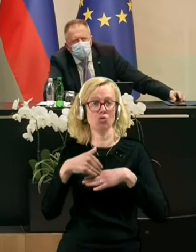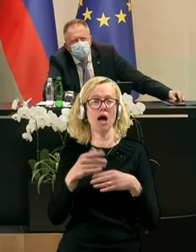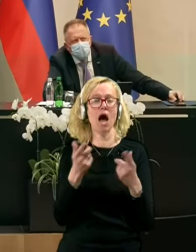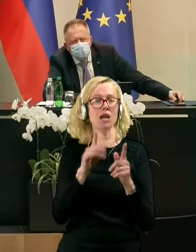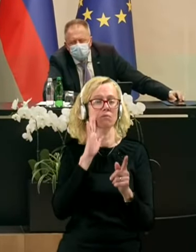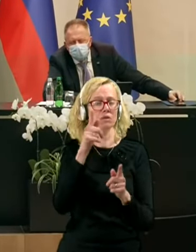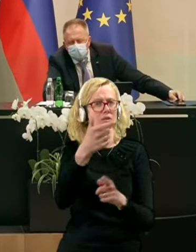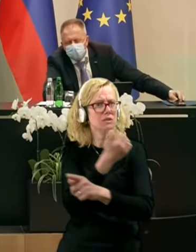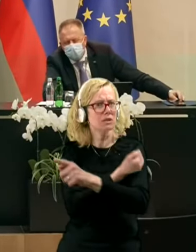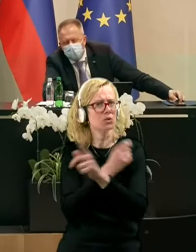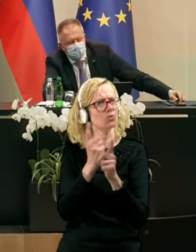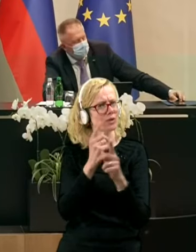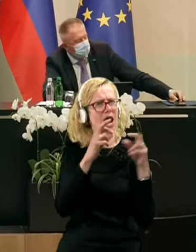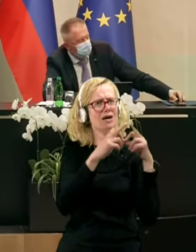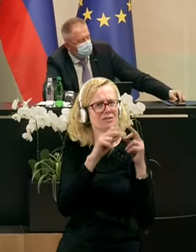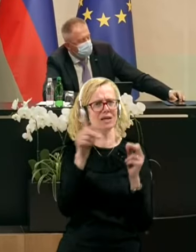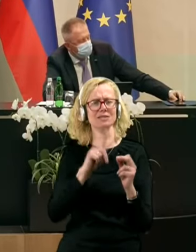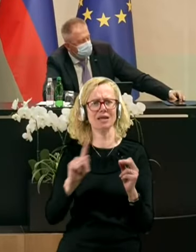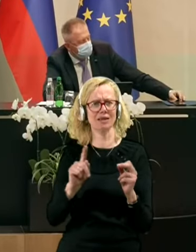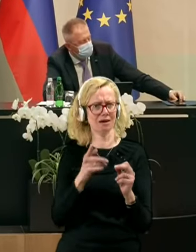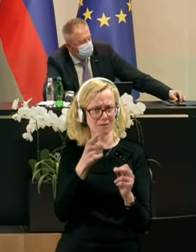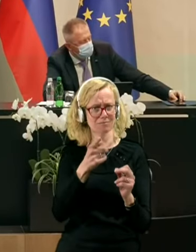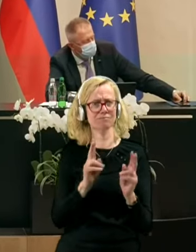s cepivom AstraZeneca. Hvala.